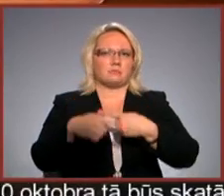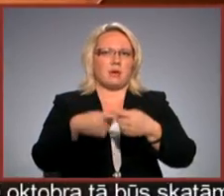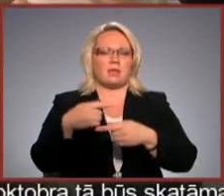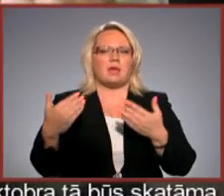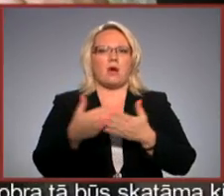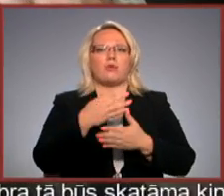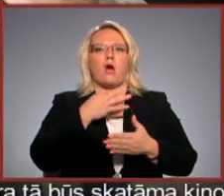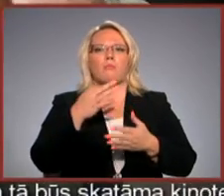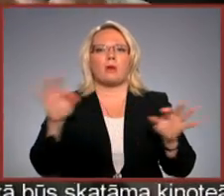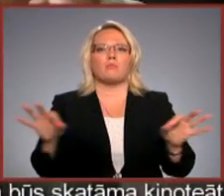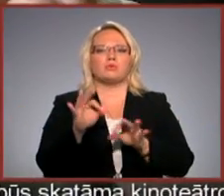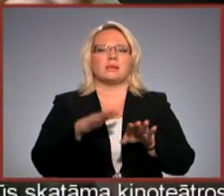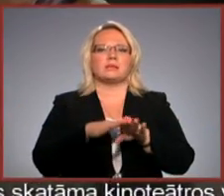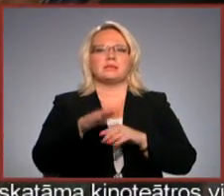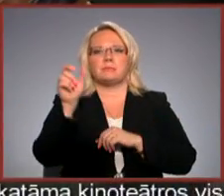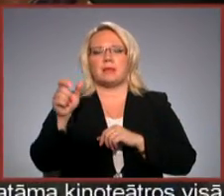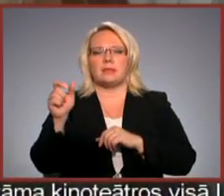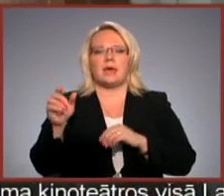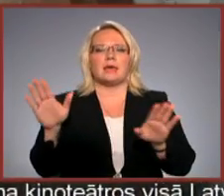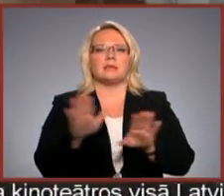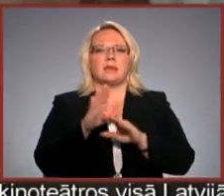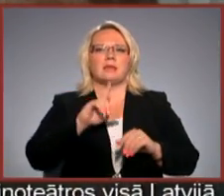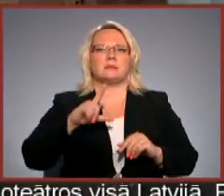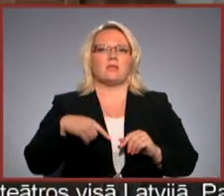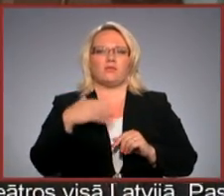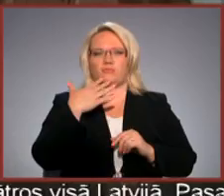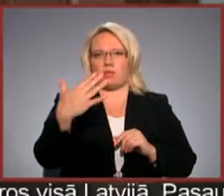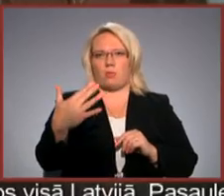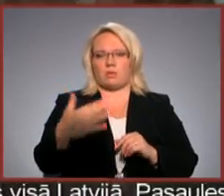operamūzikas izpildītāji inscenējumi iedzēdās latviešu valodā.